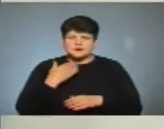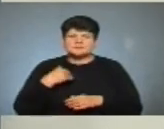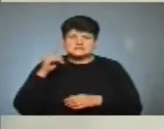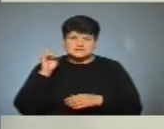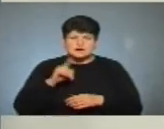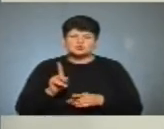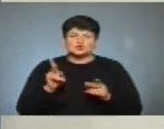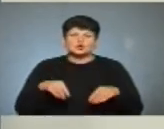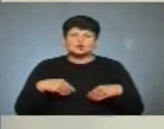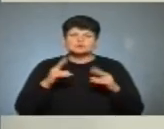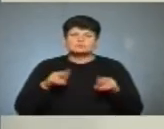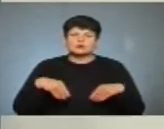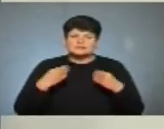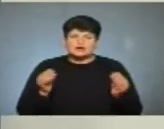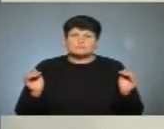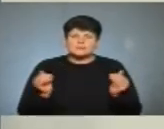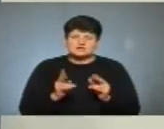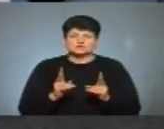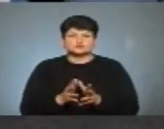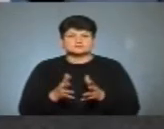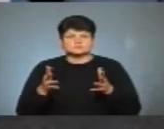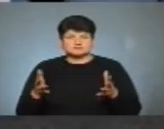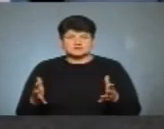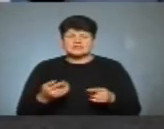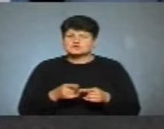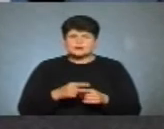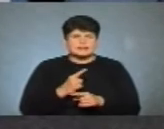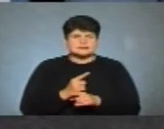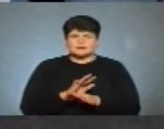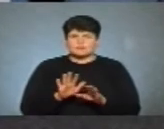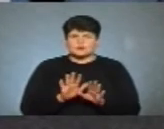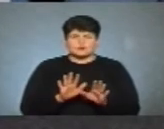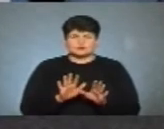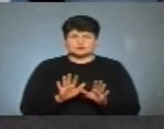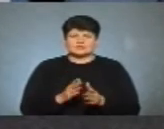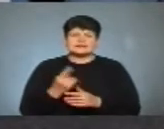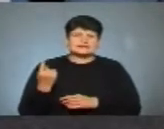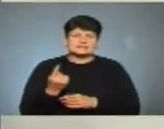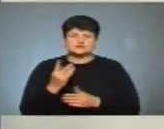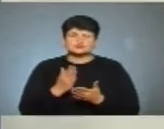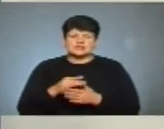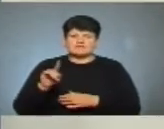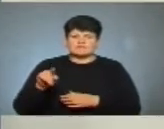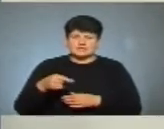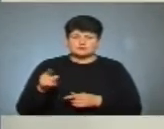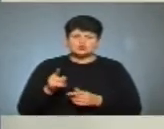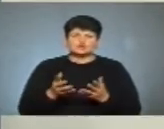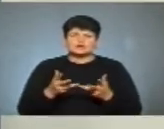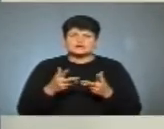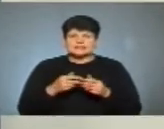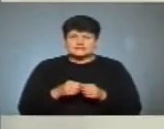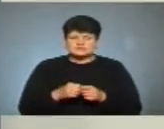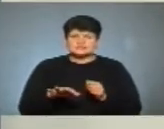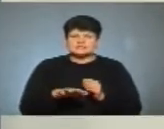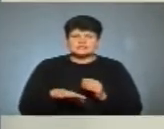подав менше, відповідно дехто більше. можна так? Чи не заборонено? Ні, цього не заборонено. Єдина, що є вимога щодо кількості в